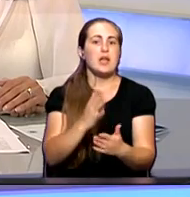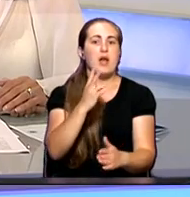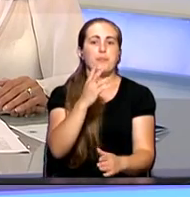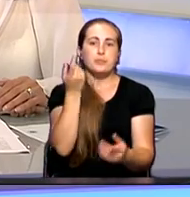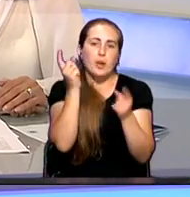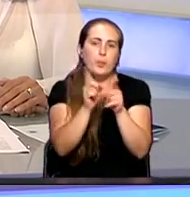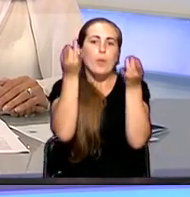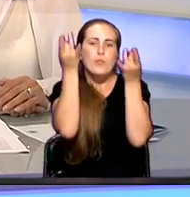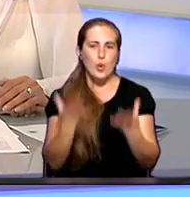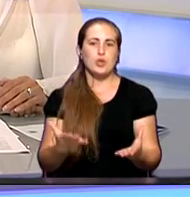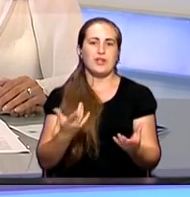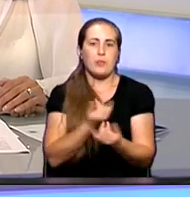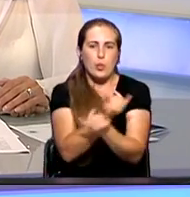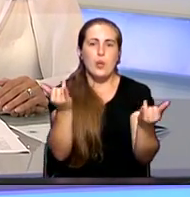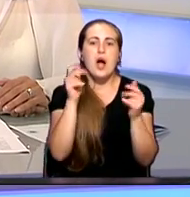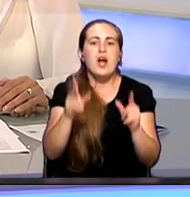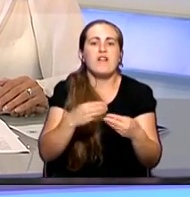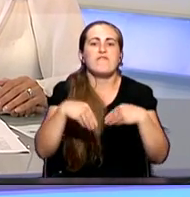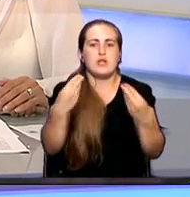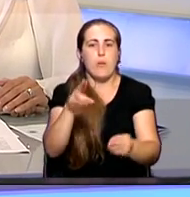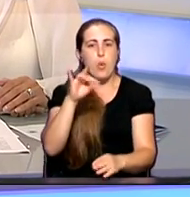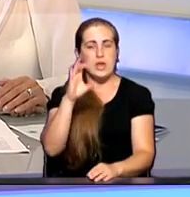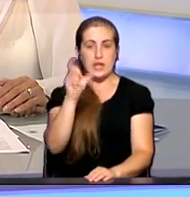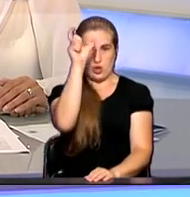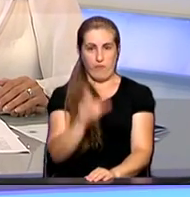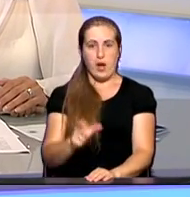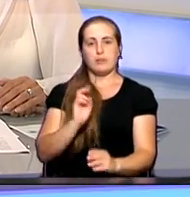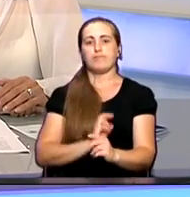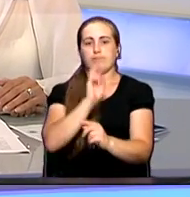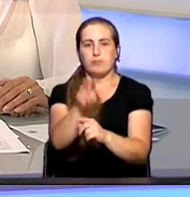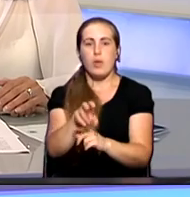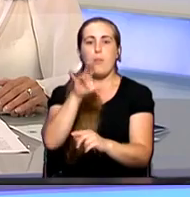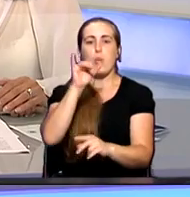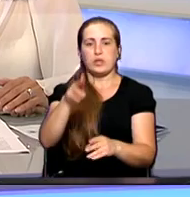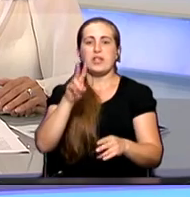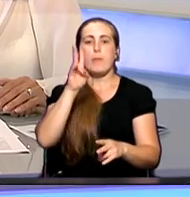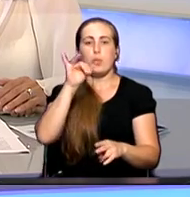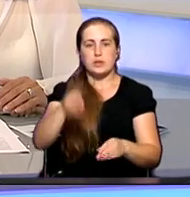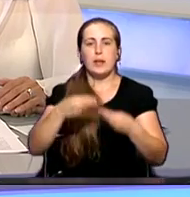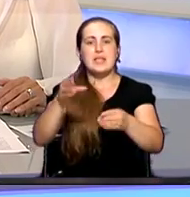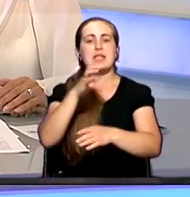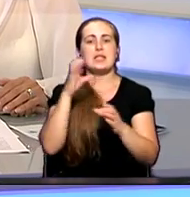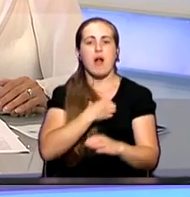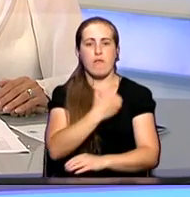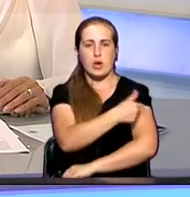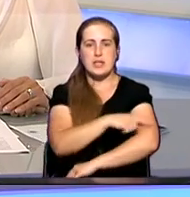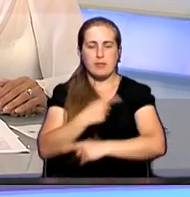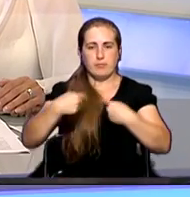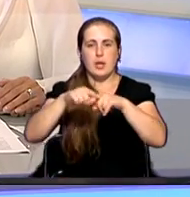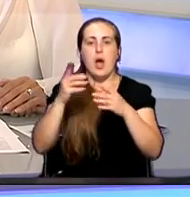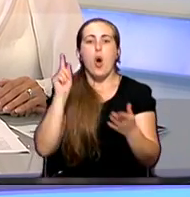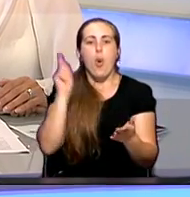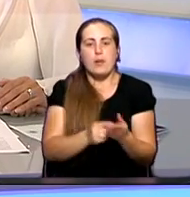упрощенная процедура выдачи полиса. Гражданин обращается в пункт выдачи страховой медицинской организации. При себе необходимо